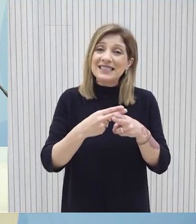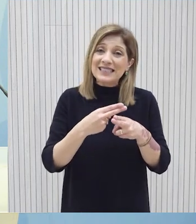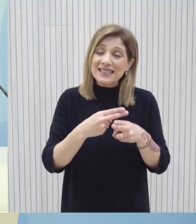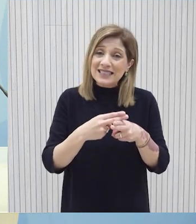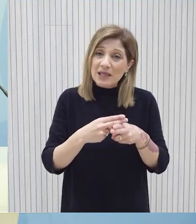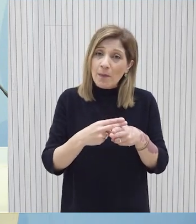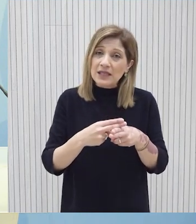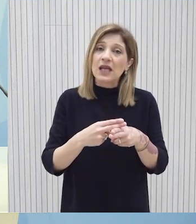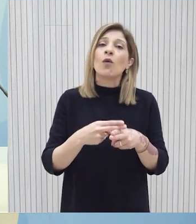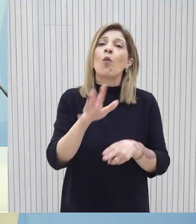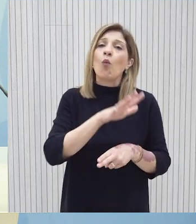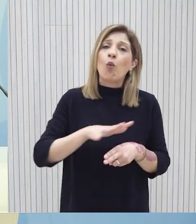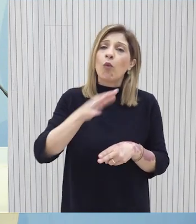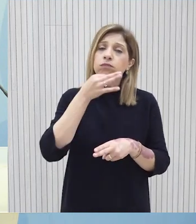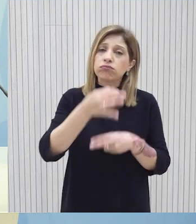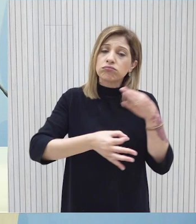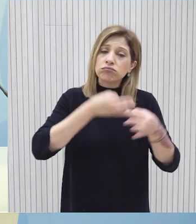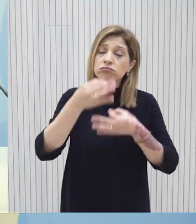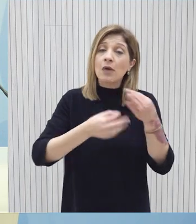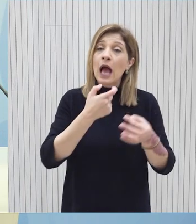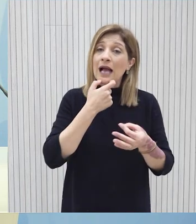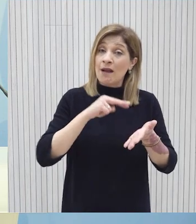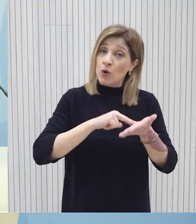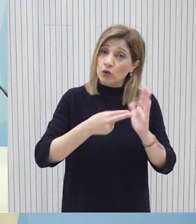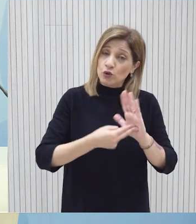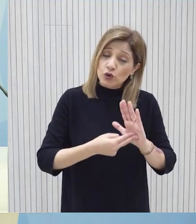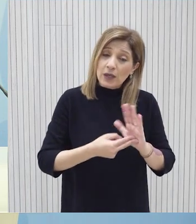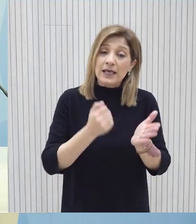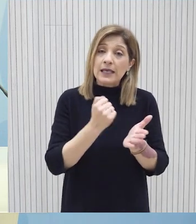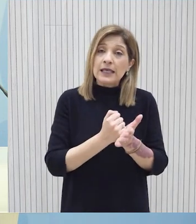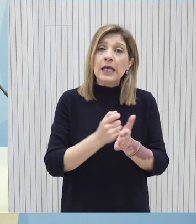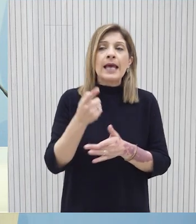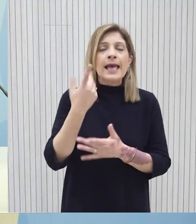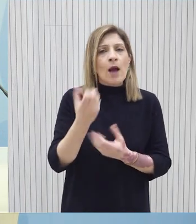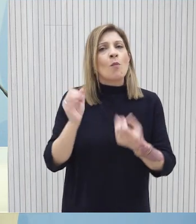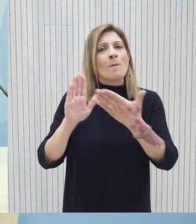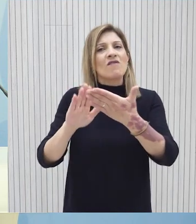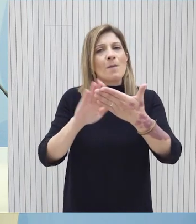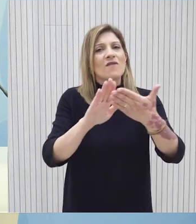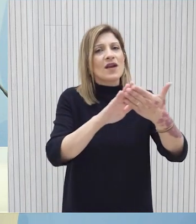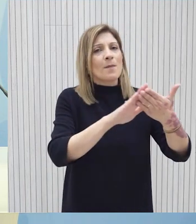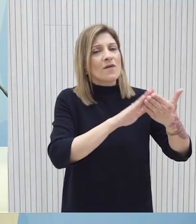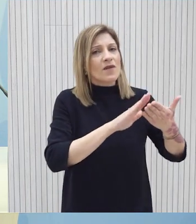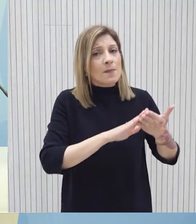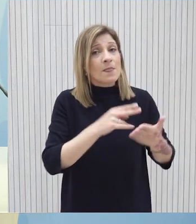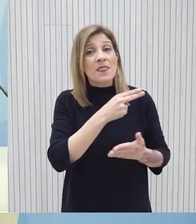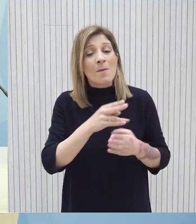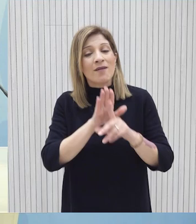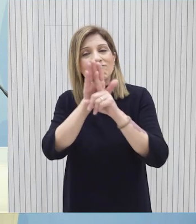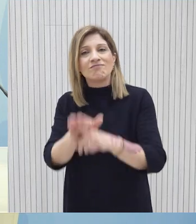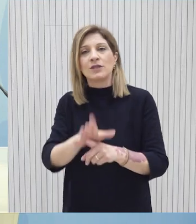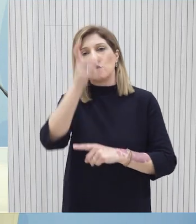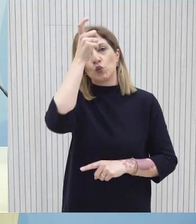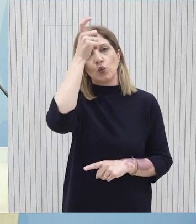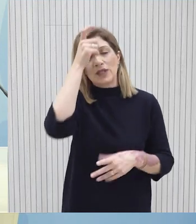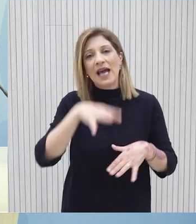των δημόσιων τοποθετήσεων από πλευράς της ΗΕΒ της κινητοποίησης αν θέλετε προς την πλευρά της Τουρκίας για να επανέλθει στο